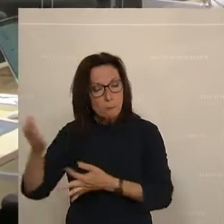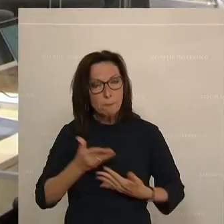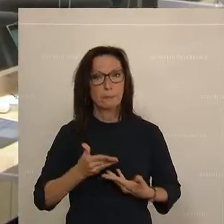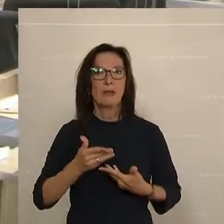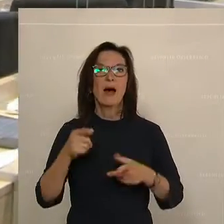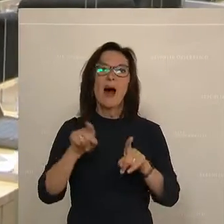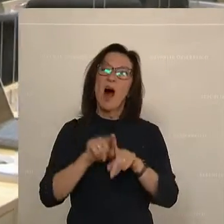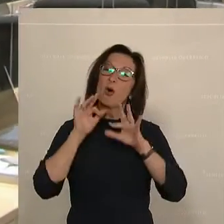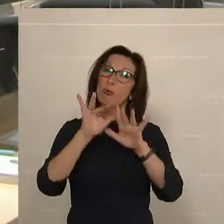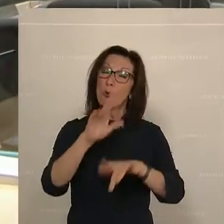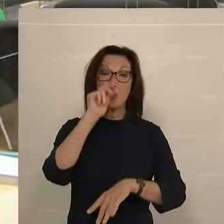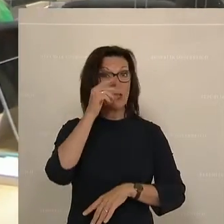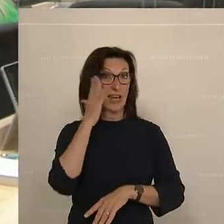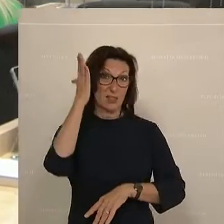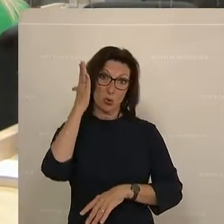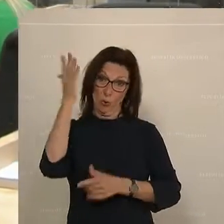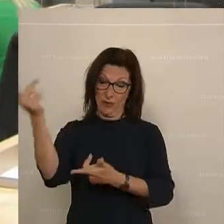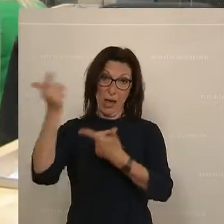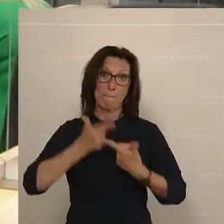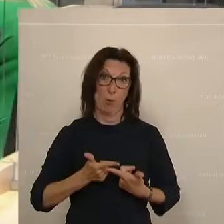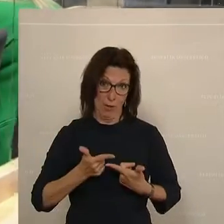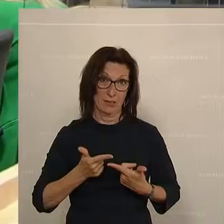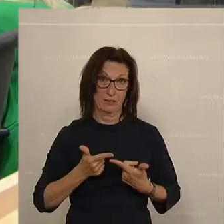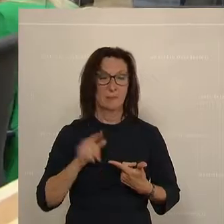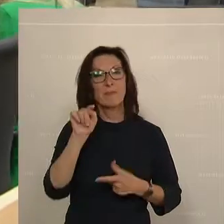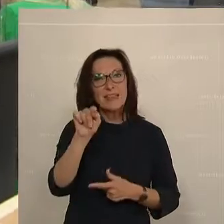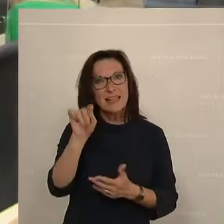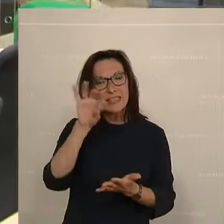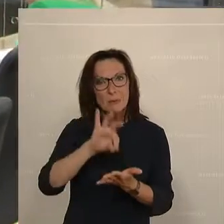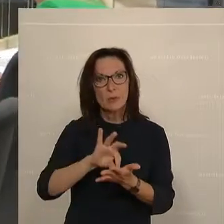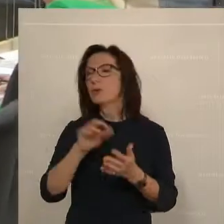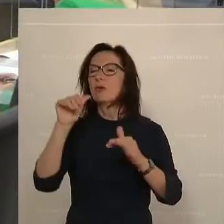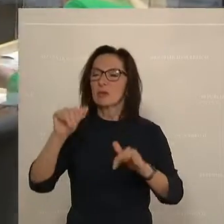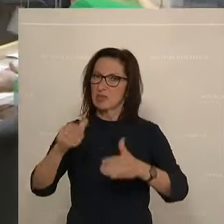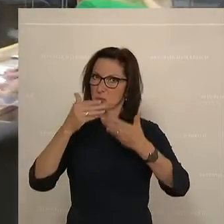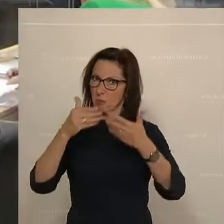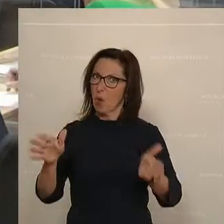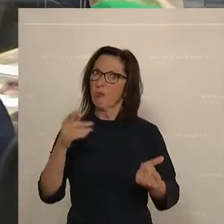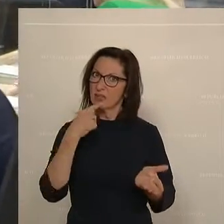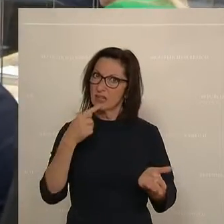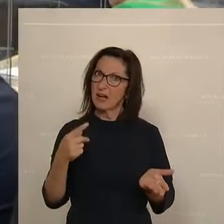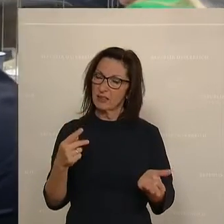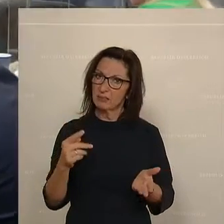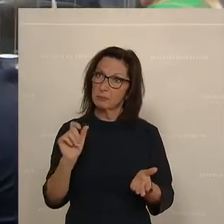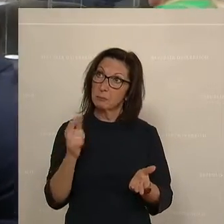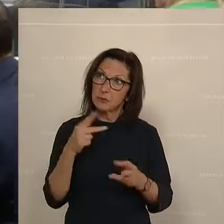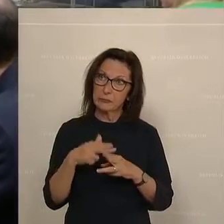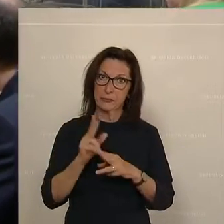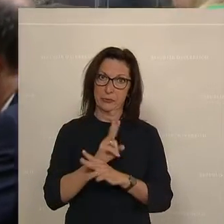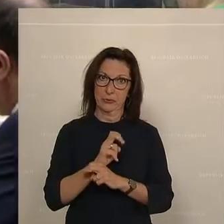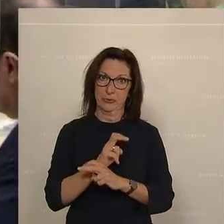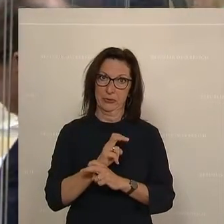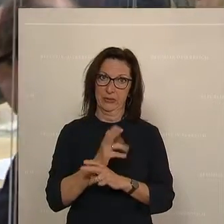Flüssiggas setzen. Natürlich ist gerade dieser Punkt, und so ehrlich muss man sein, insbesondere für Österreich